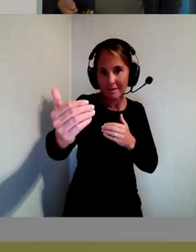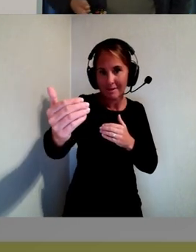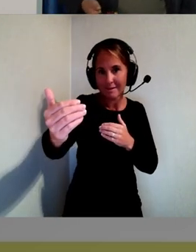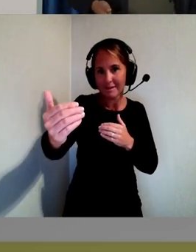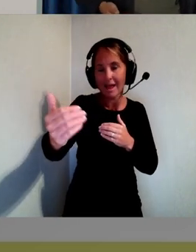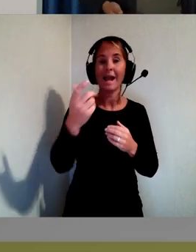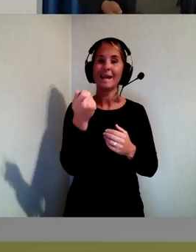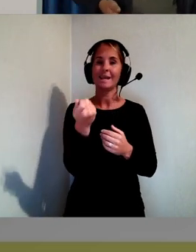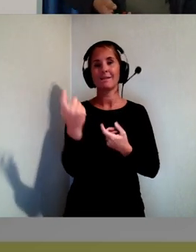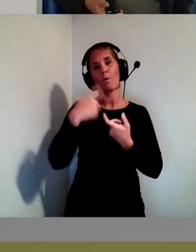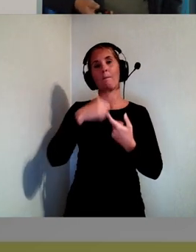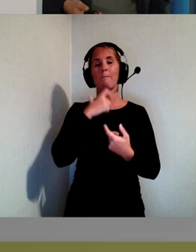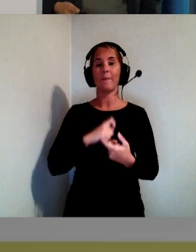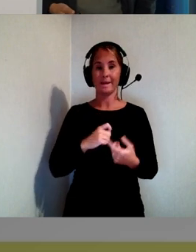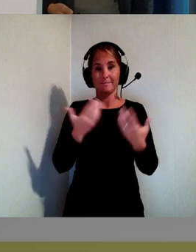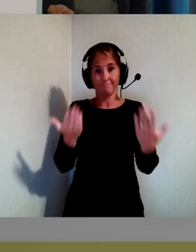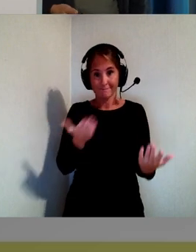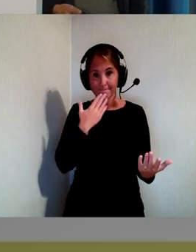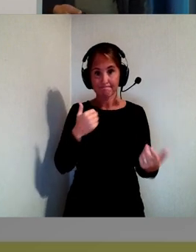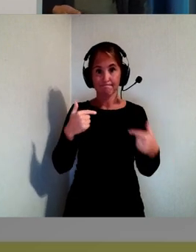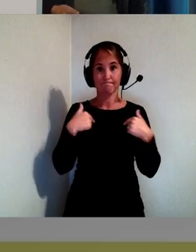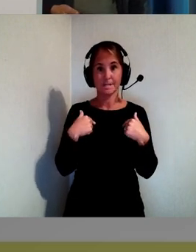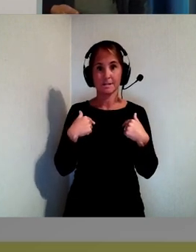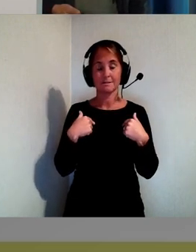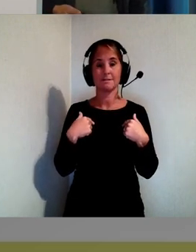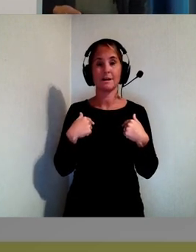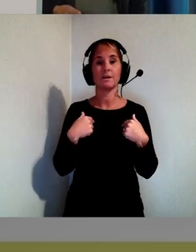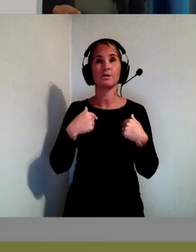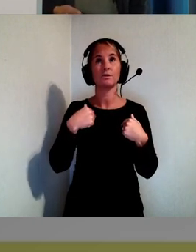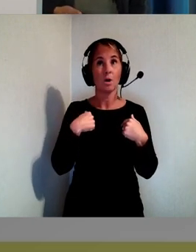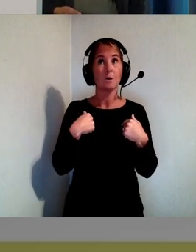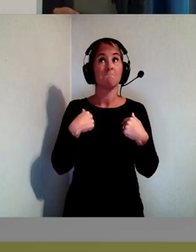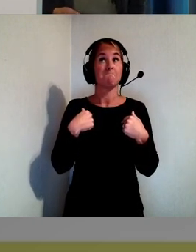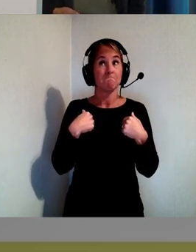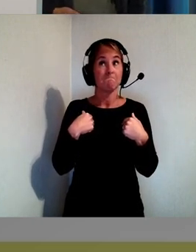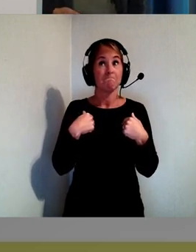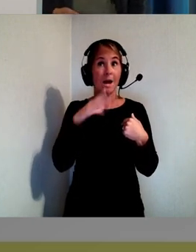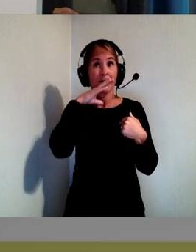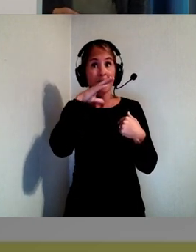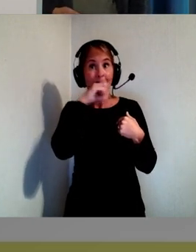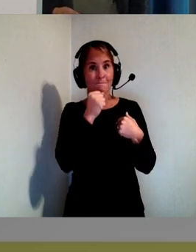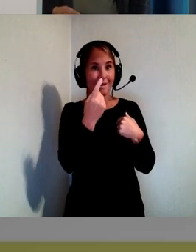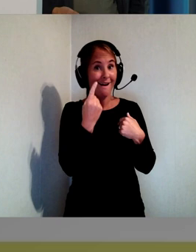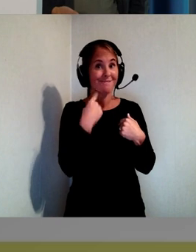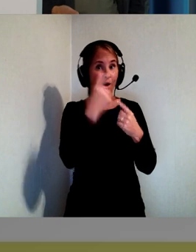om mig då. Jag är inne på mitt år i statsförvaltningen. Vad tror ni?